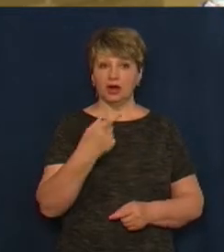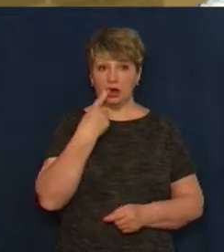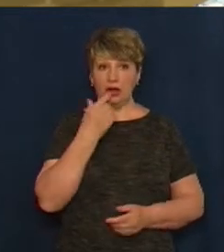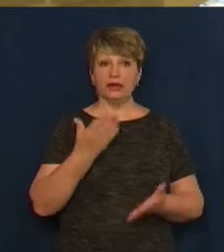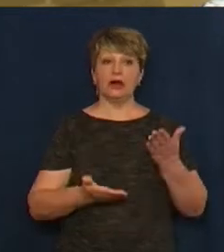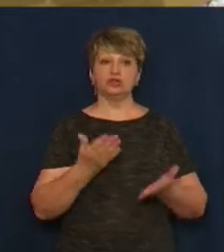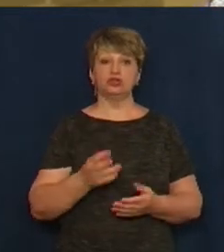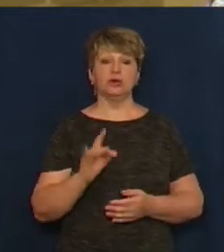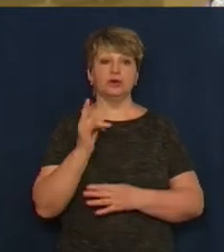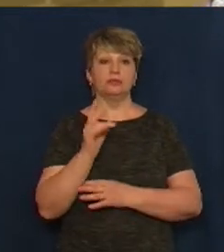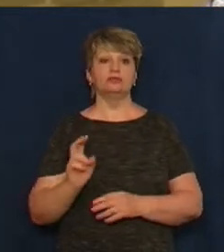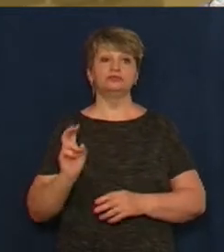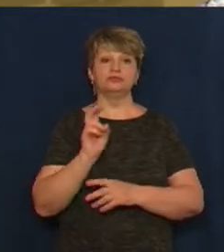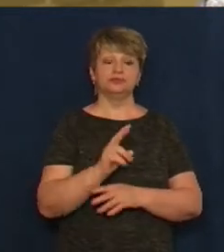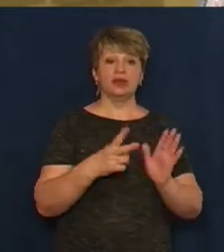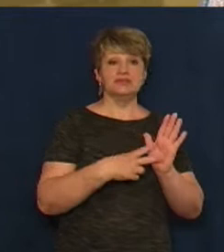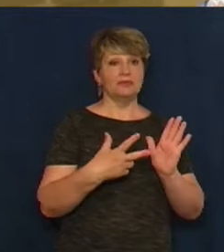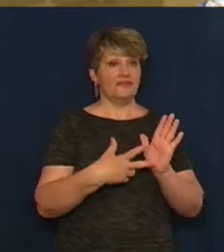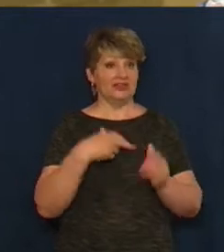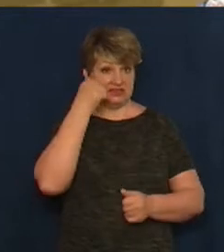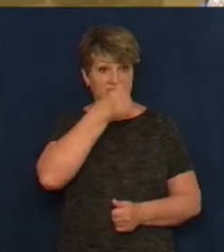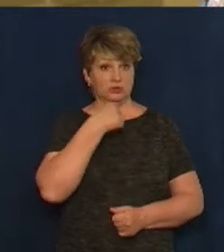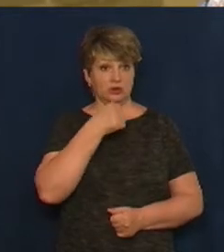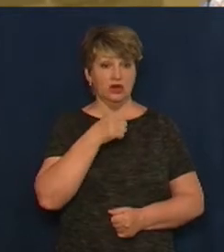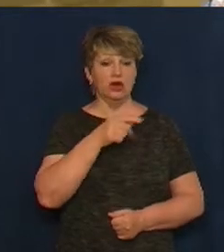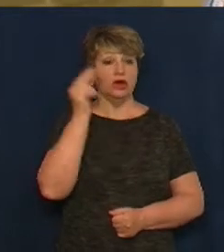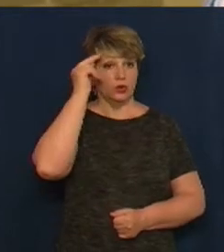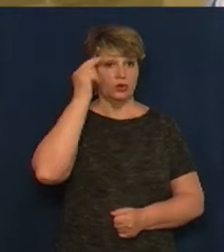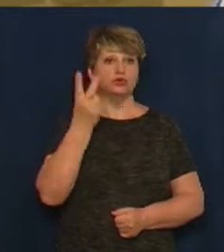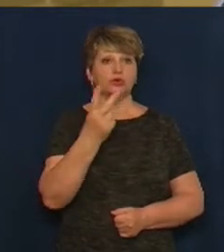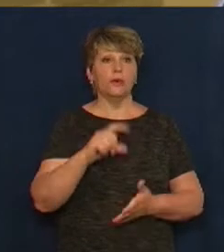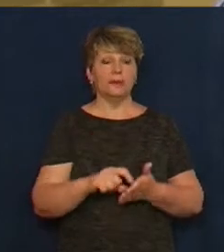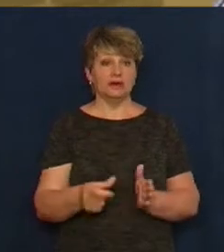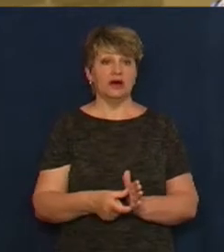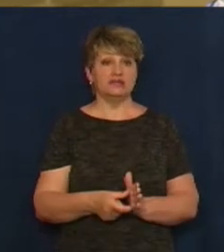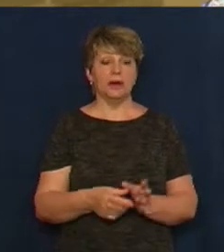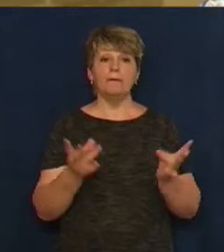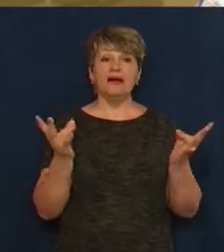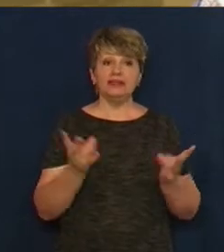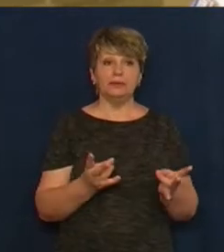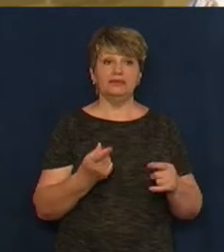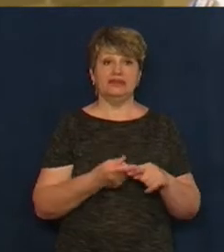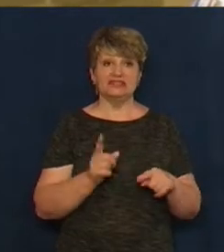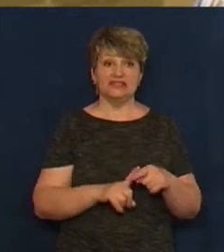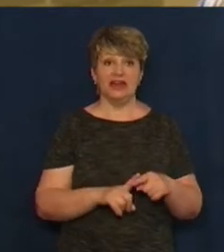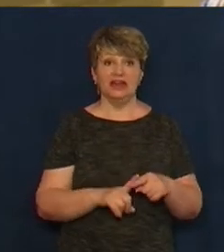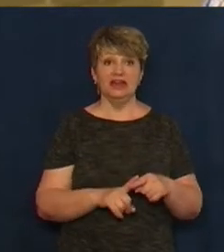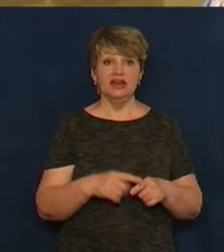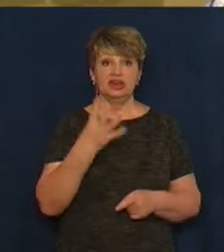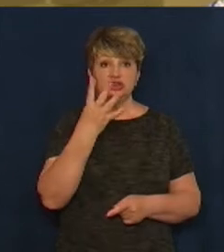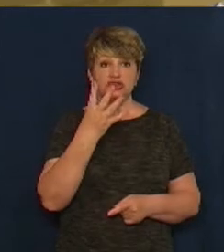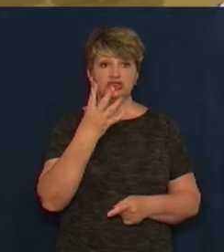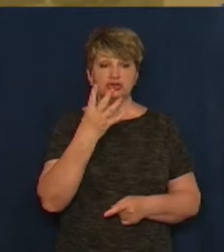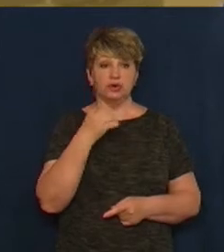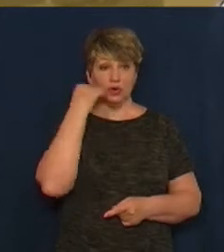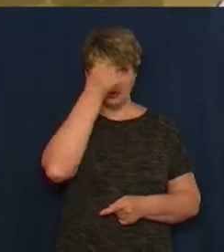в 7-8 років і вона вже навчається в другому класі, то потрібно цей чотирьорічний рівень скоротити